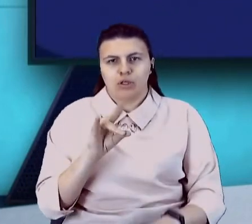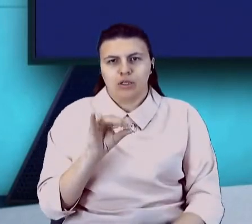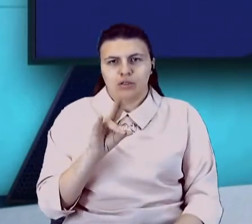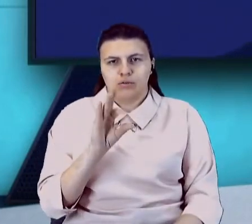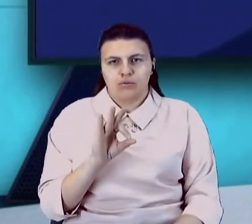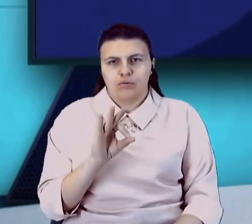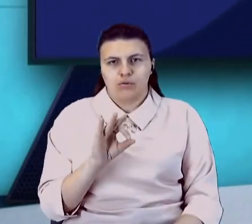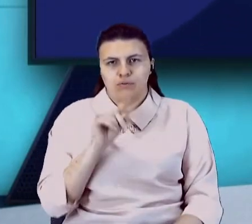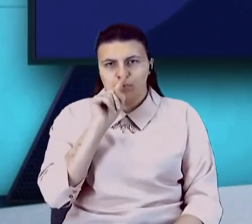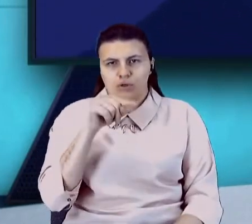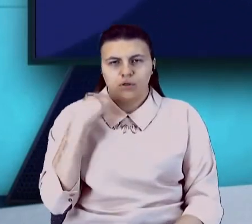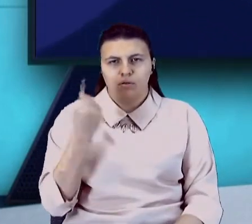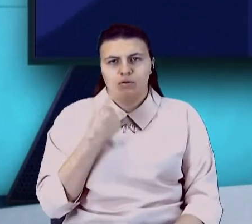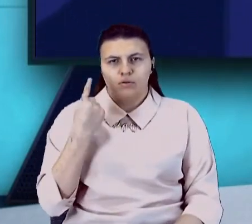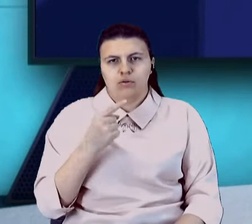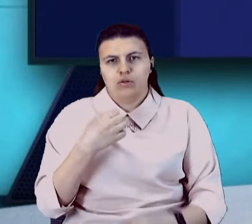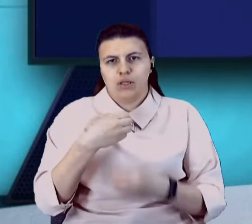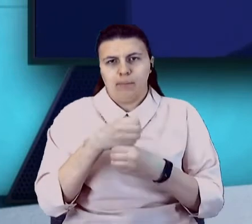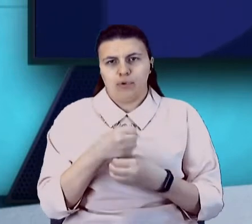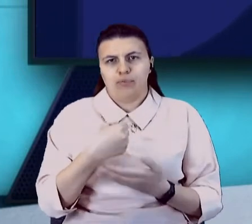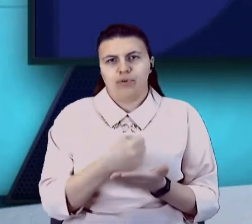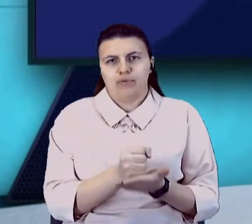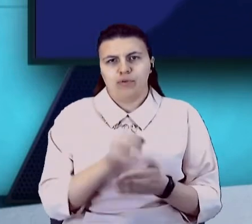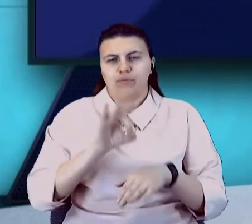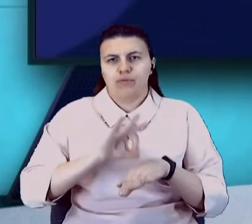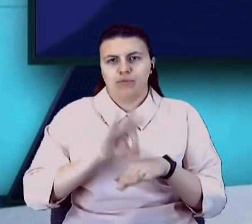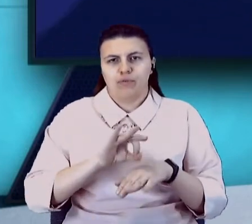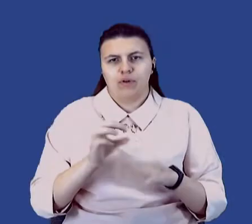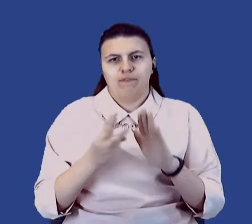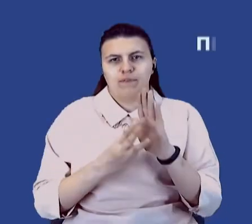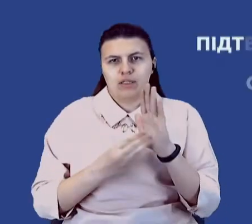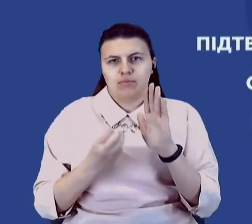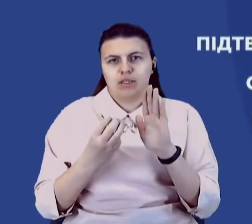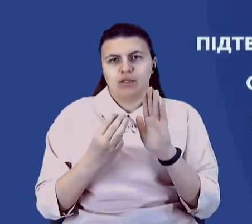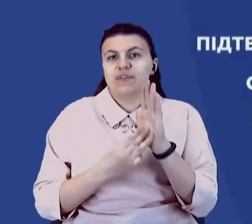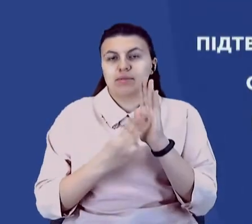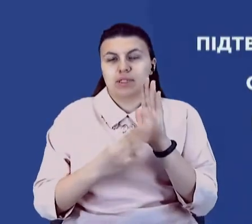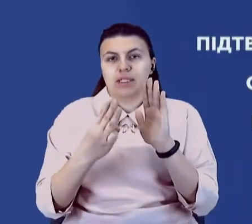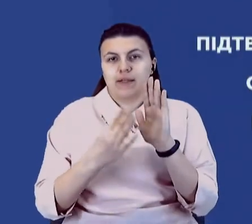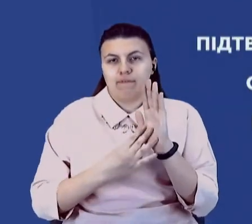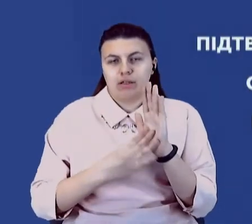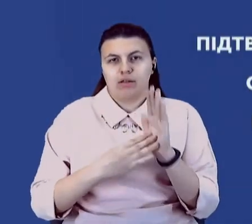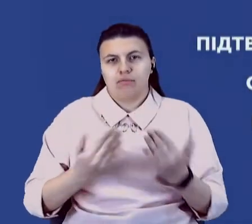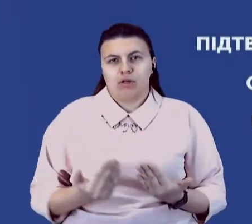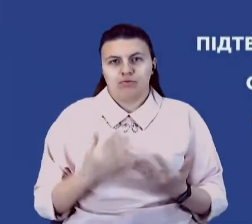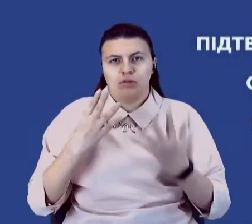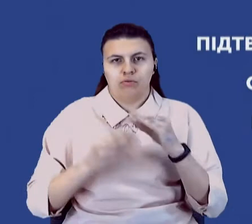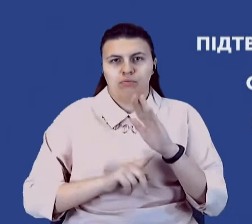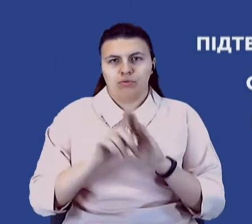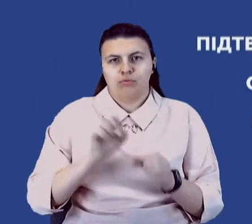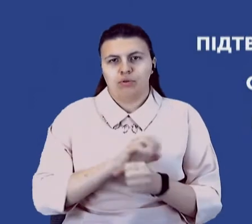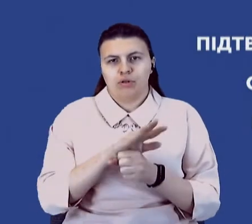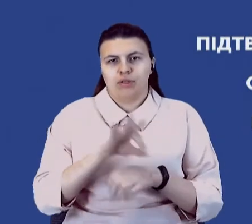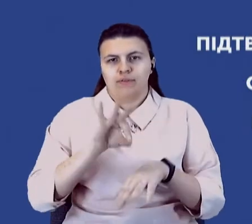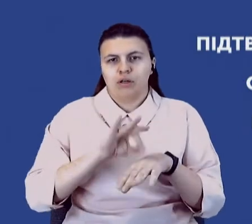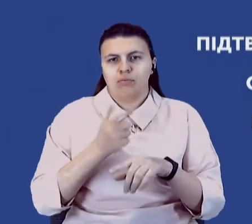Луганській області лабораторно підтвердили хворобу у 89 мешканців. Загалом від початку пандемії захворіло понад